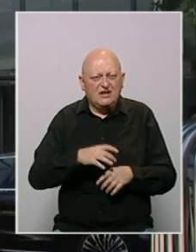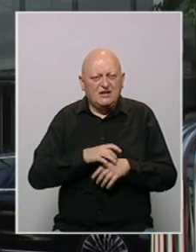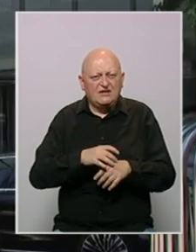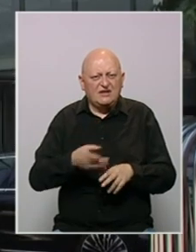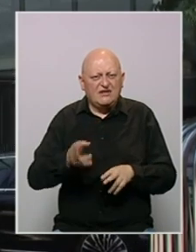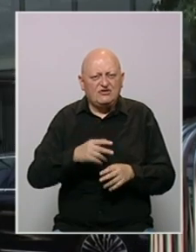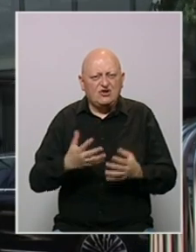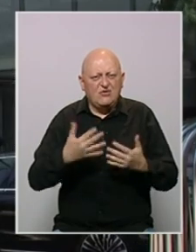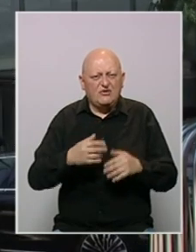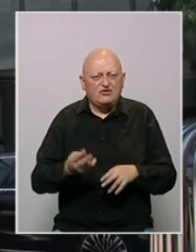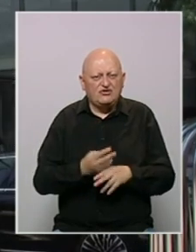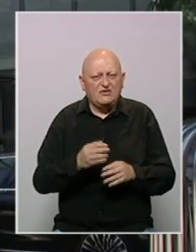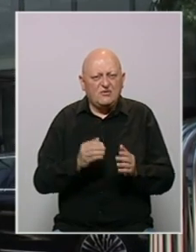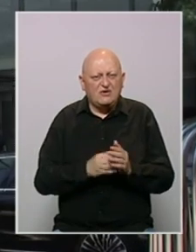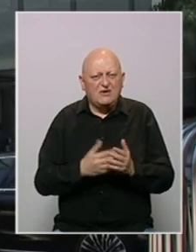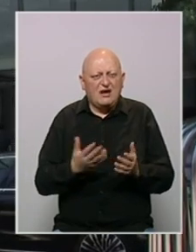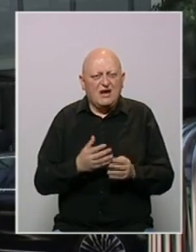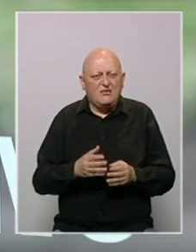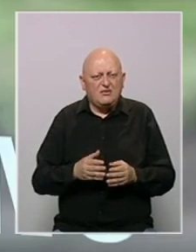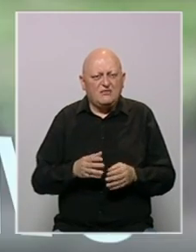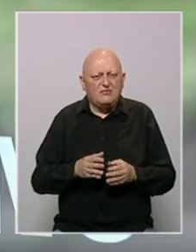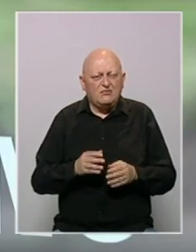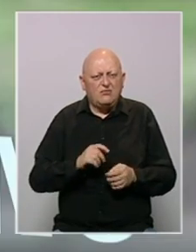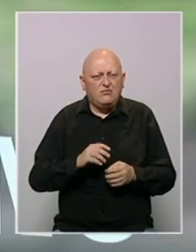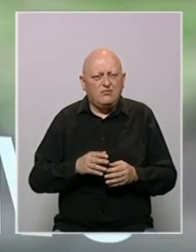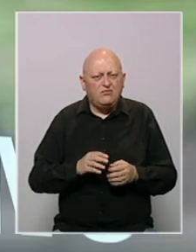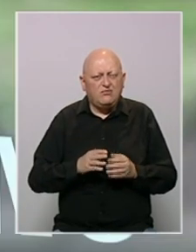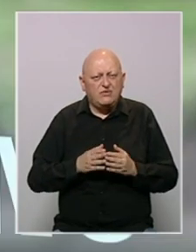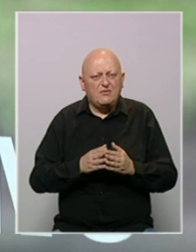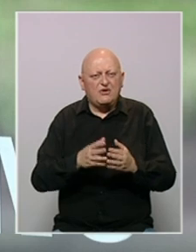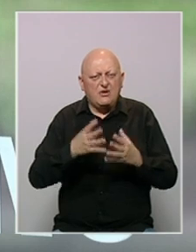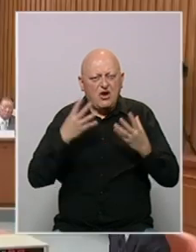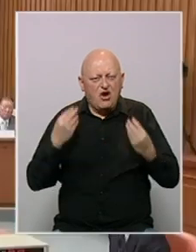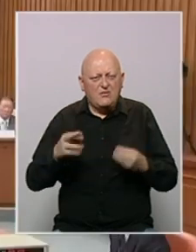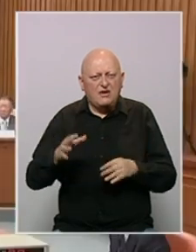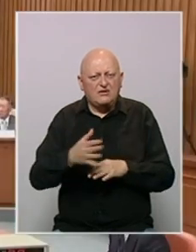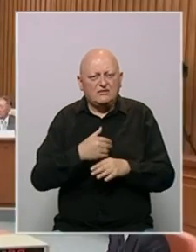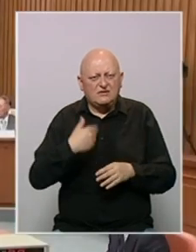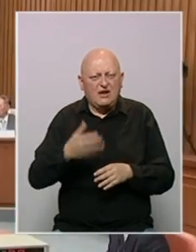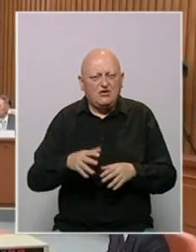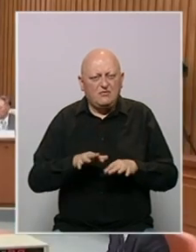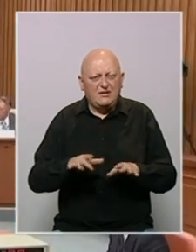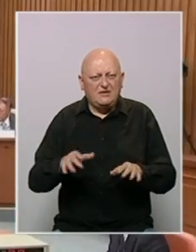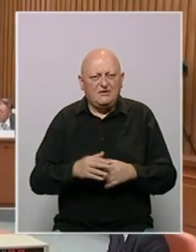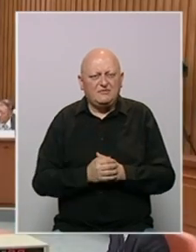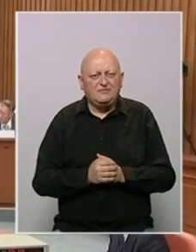da je lider najveće kompanije u zemlji potreban kako bi predvodio ekonomski oporovak nakon pandemije.